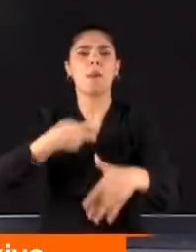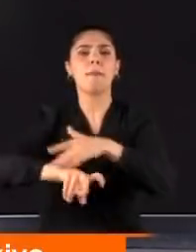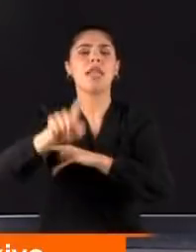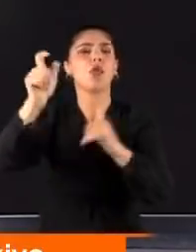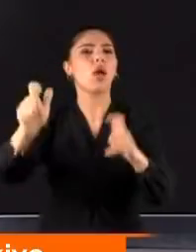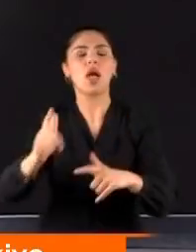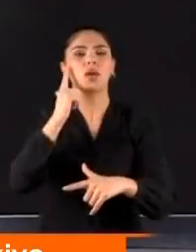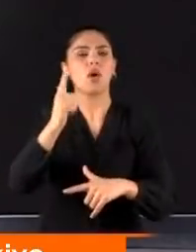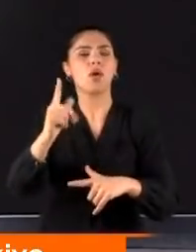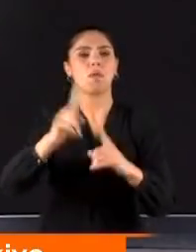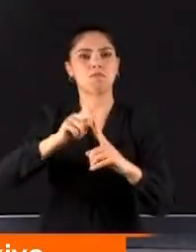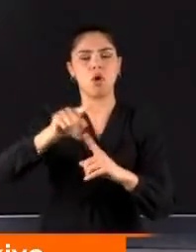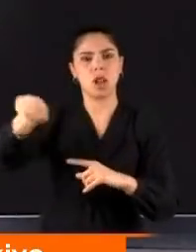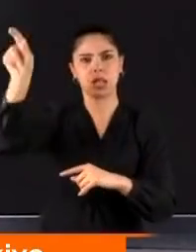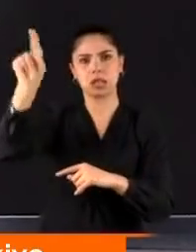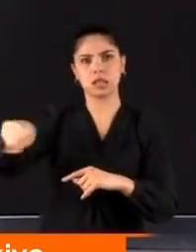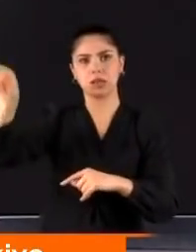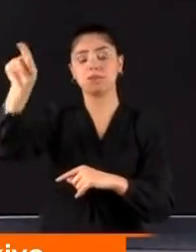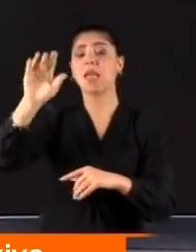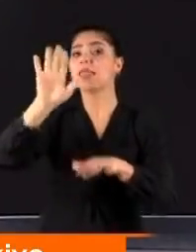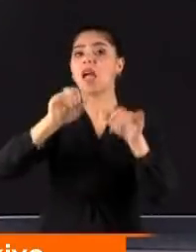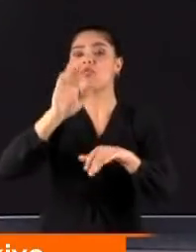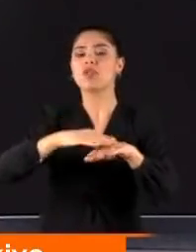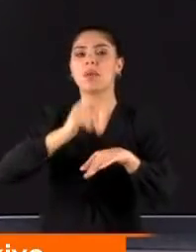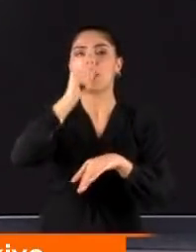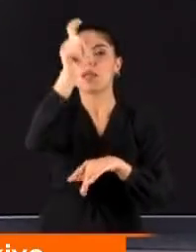istasyonunda. Polis tacizciyi buldu.